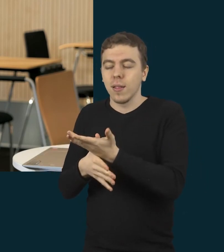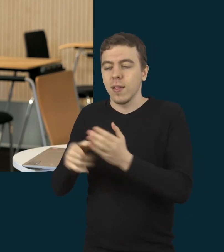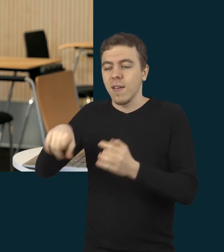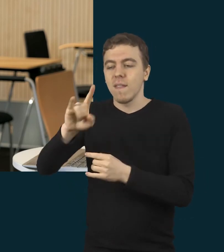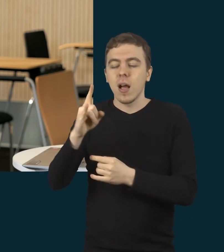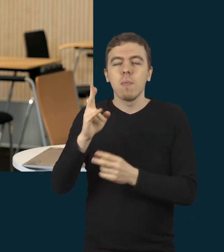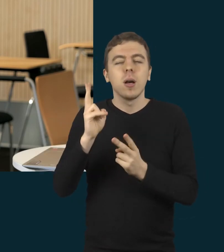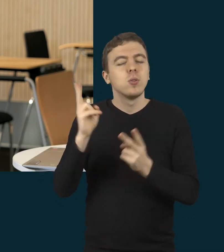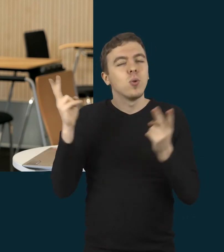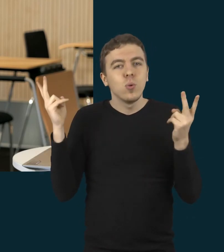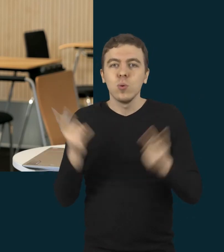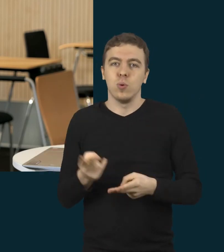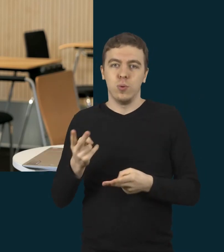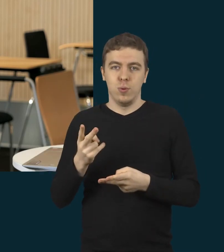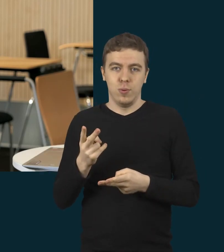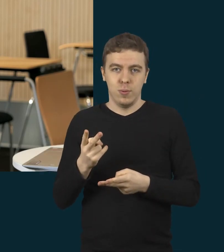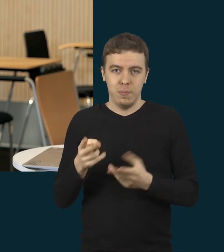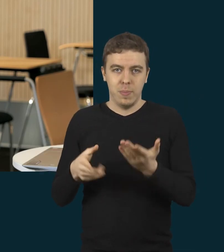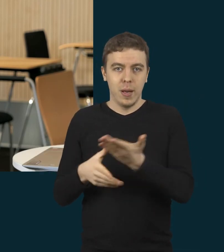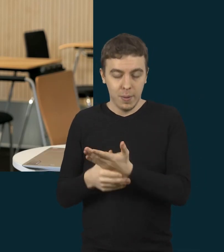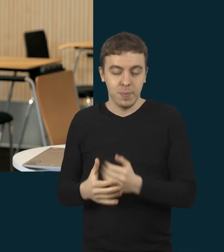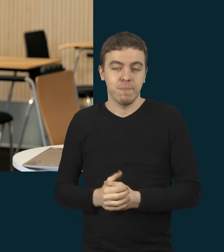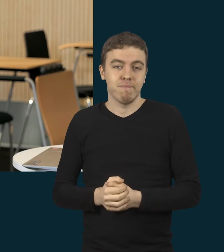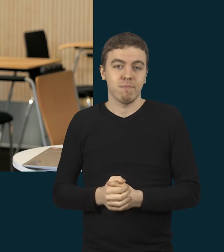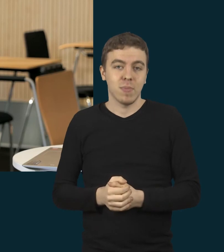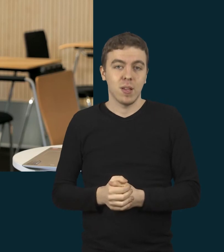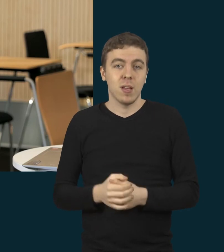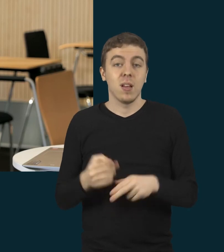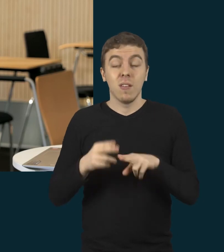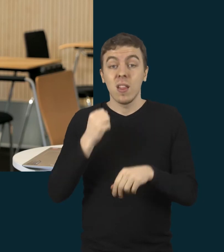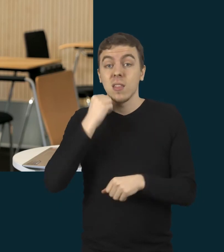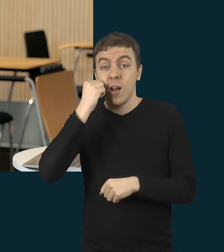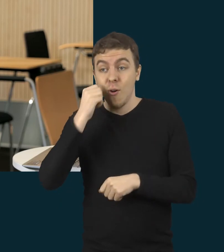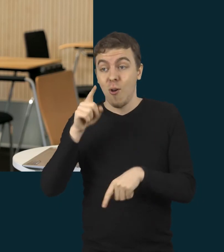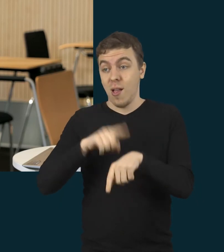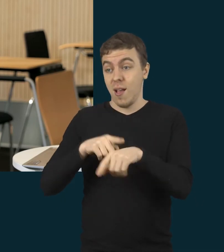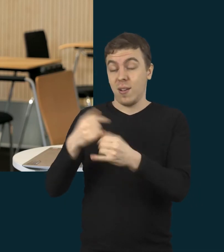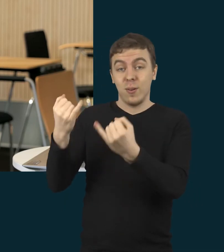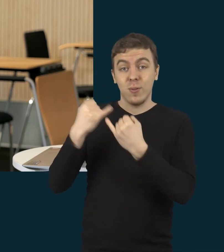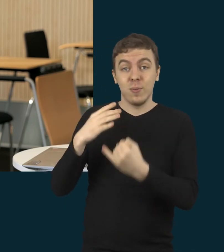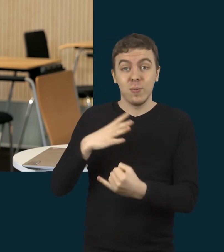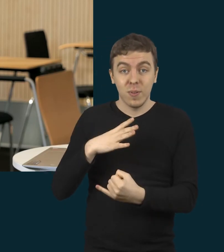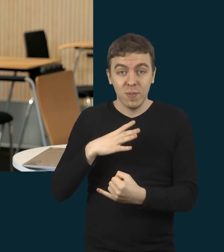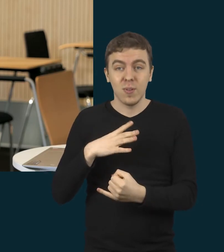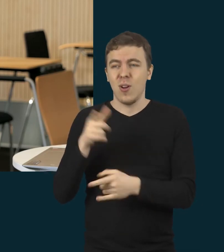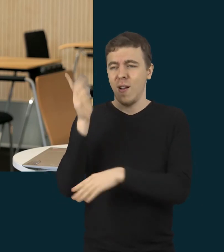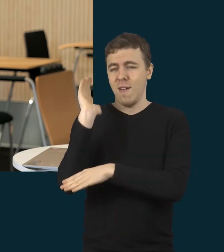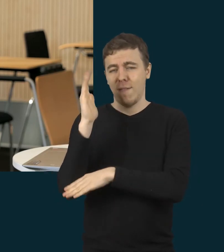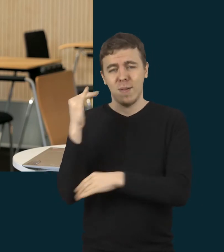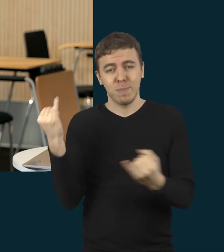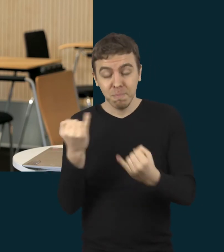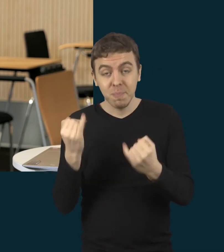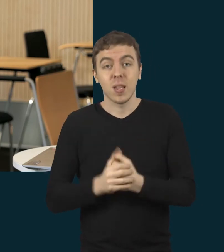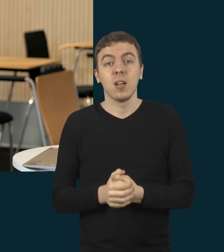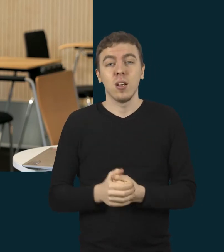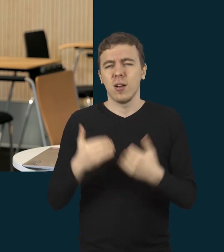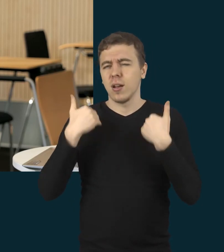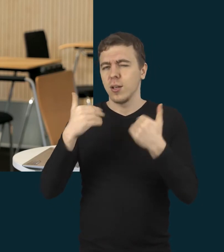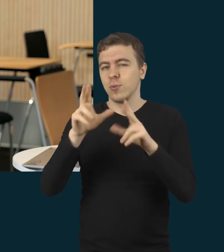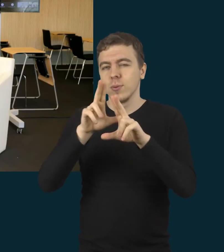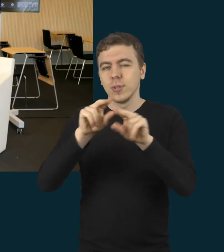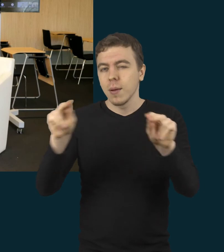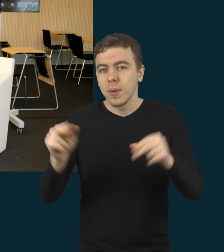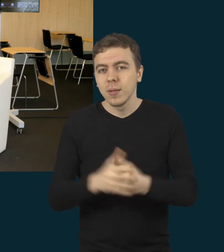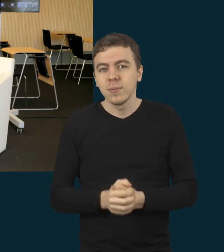kuriems tos pagalbos labiausiai reikia. Tai dar kartą dėkuoju už skirtą laiką, už jūsų pranešimą, linkiu kuo didžiausios sėkmės.